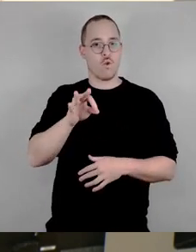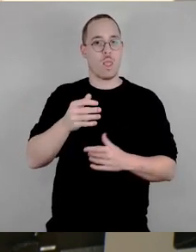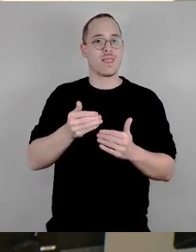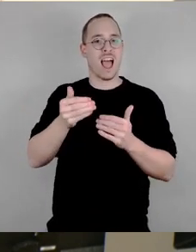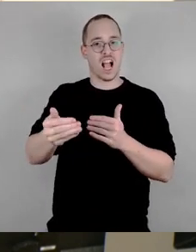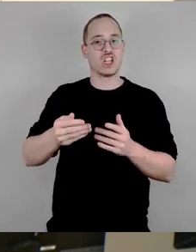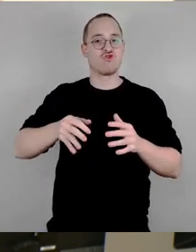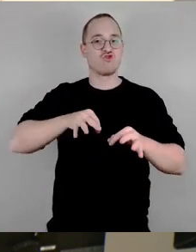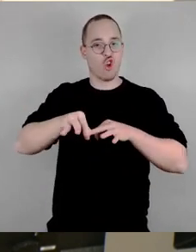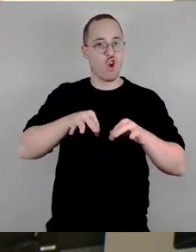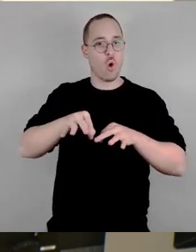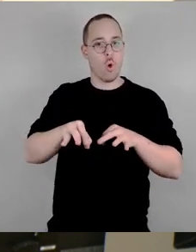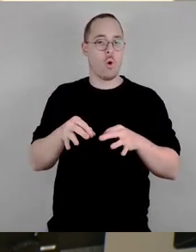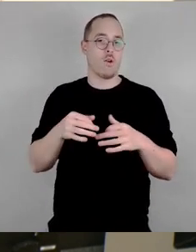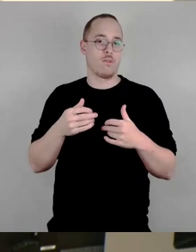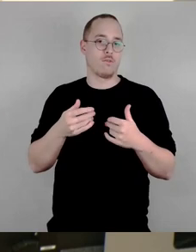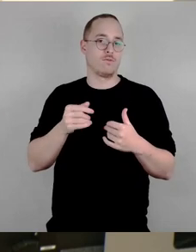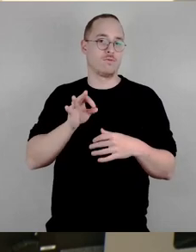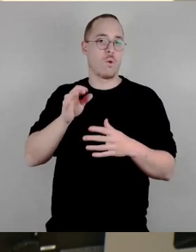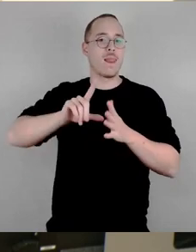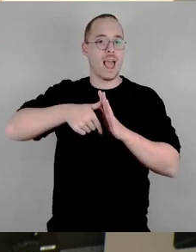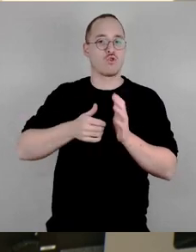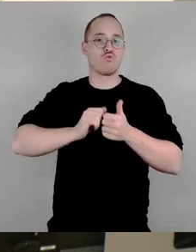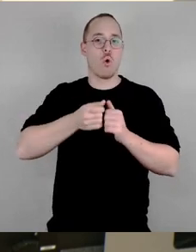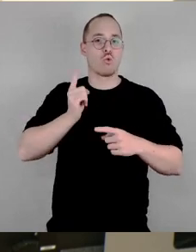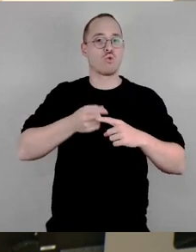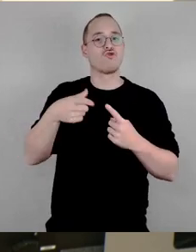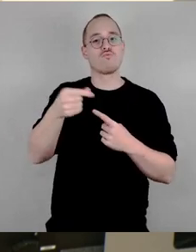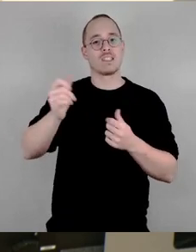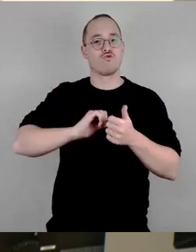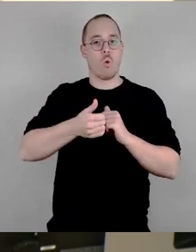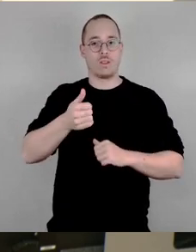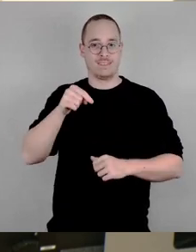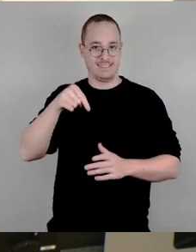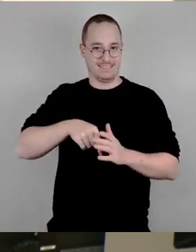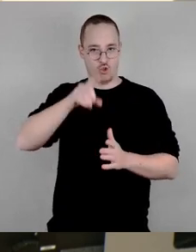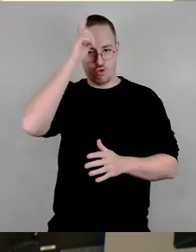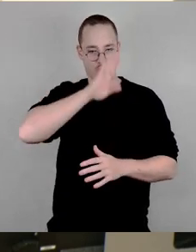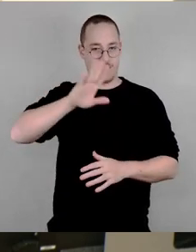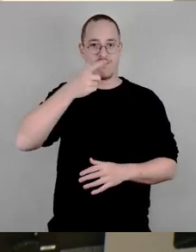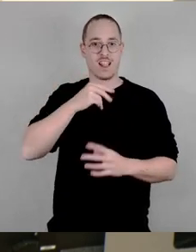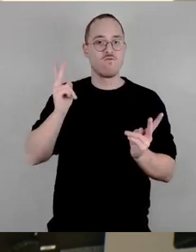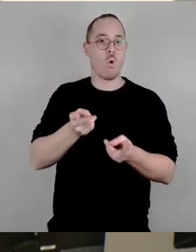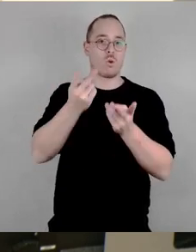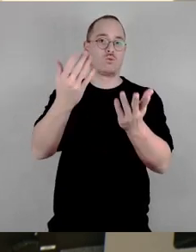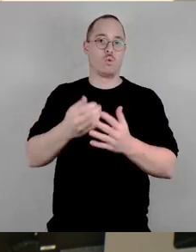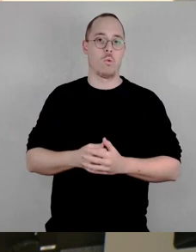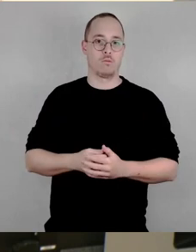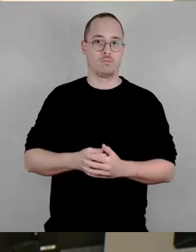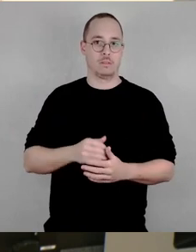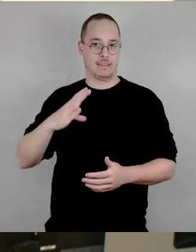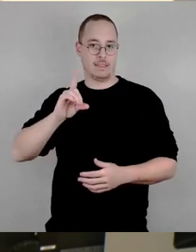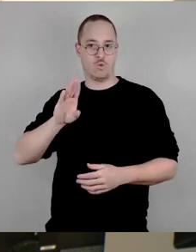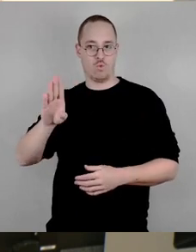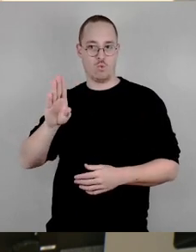Spitzensports in Deutschland gestartet Dies ist die Grundlage des Antrags der CDU, zumindest lässt es dieser vermuten Dass wir in